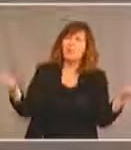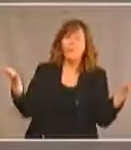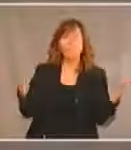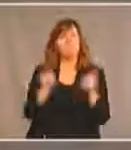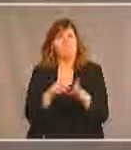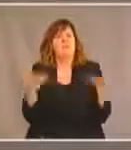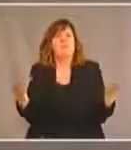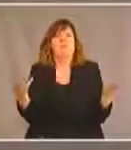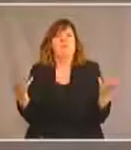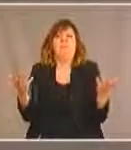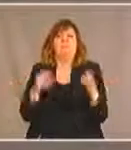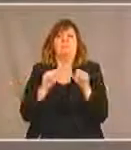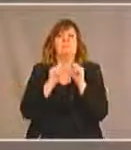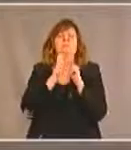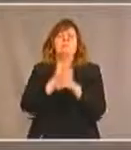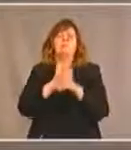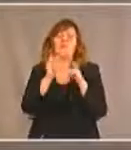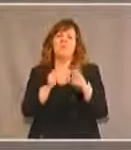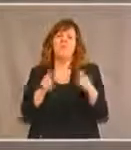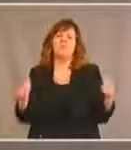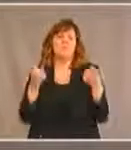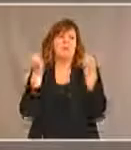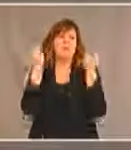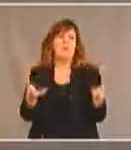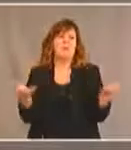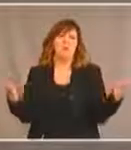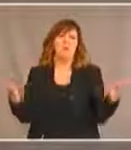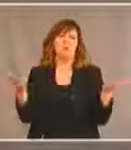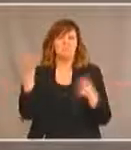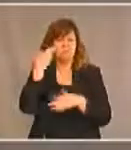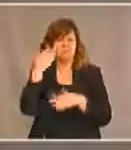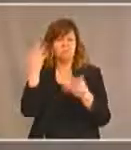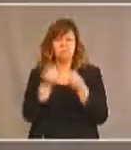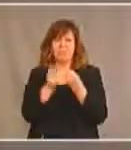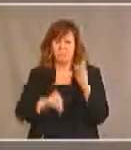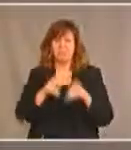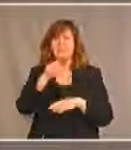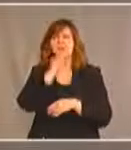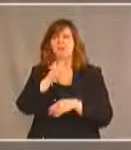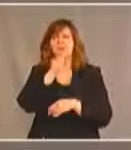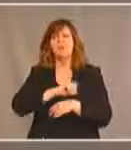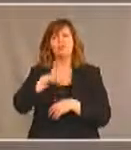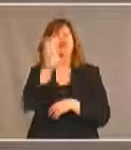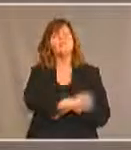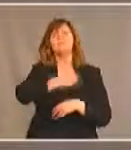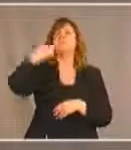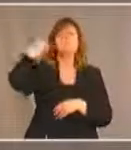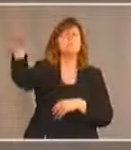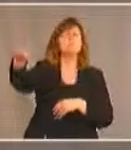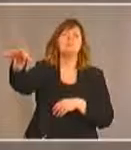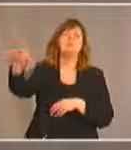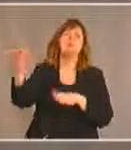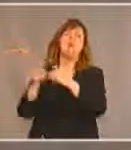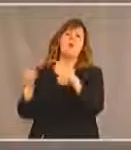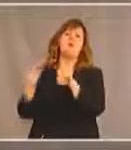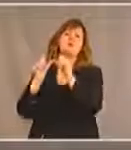'option pour les soins de longue durée. Nous savons que plusieurs de nos personnes âgées sont envoyées dans des installations de soins de longue durée